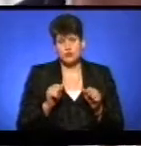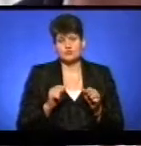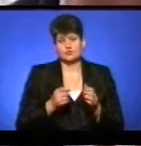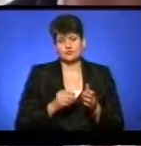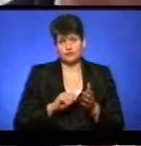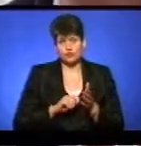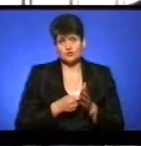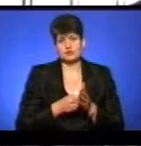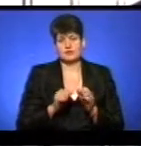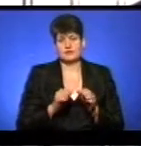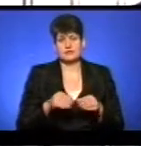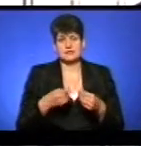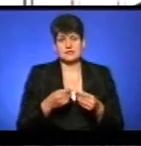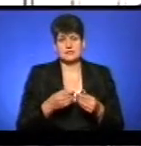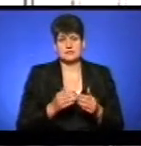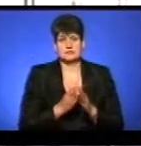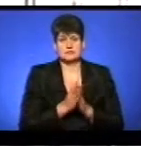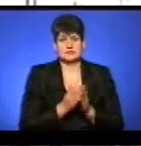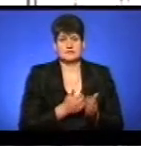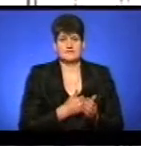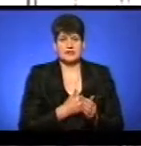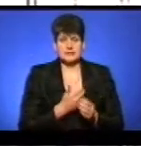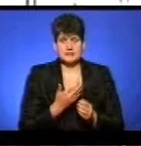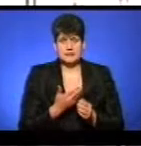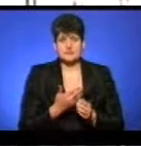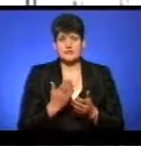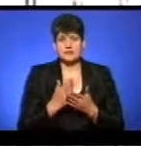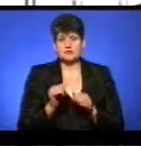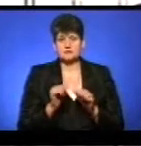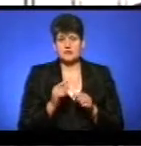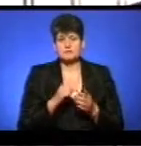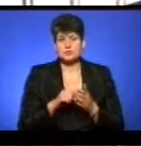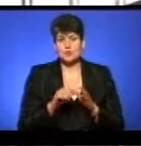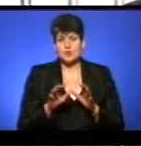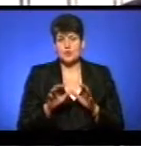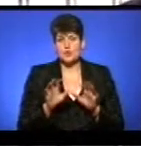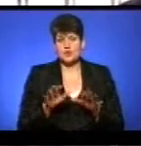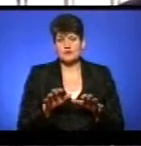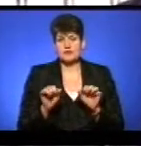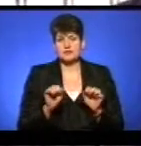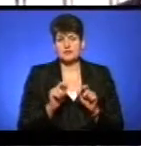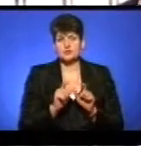подасть звернення. «Як прописано в розпорядженні міського голови, керівники установ